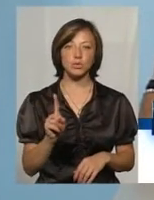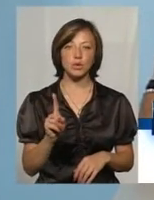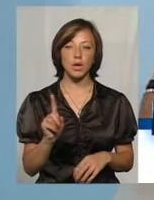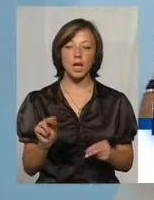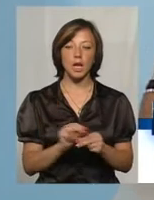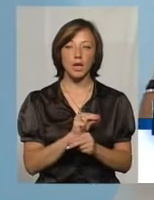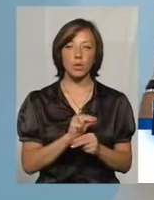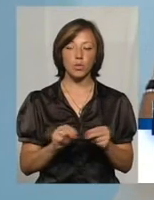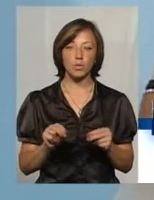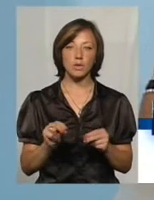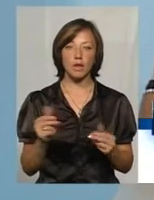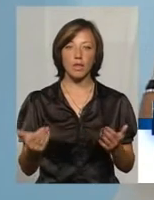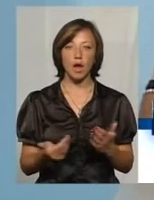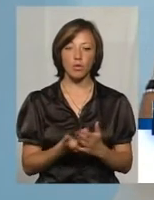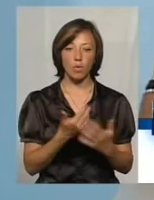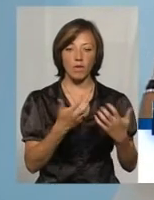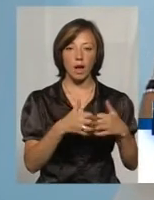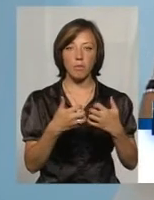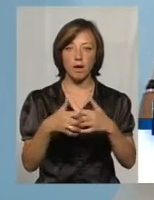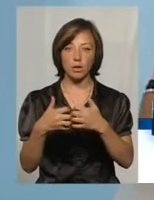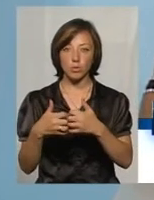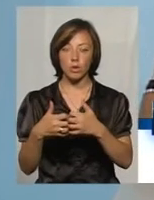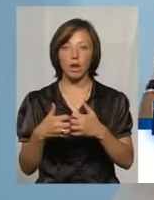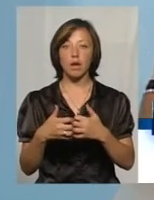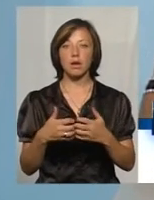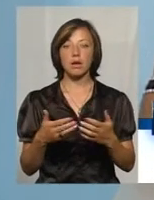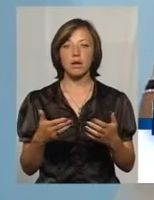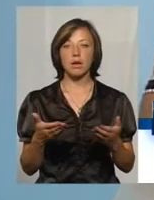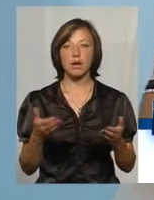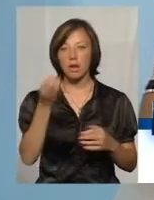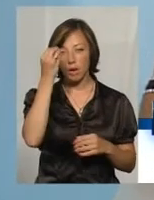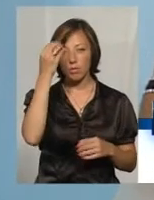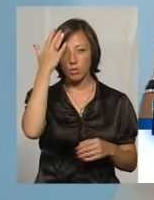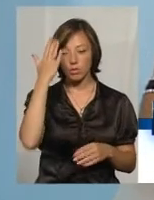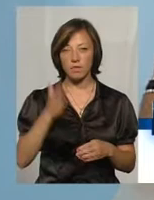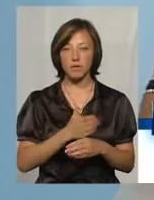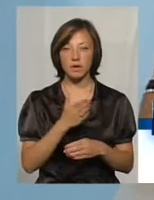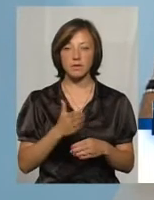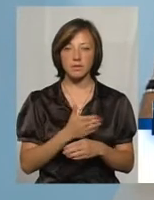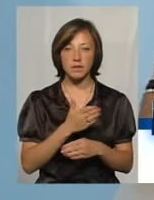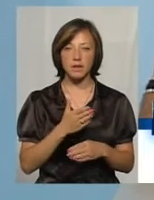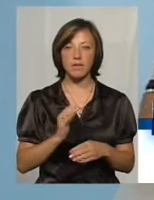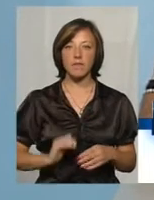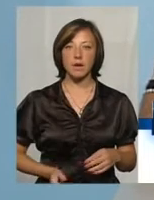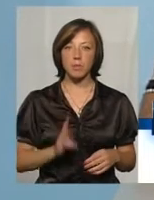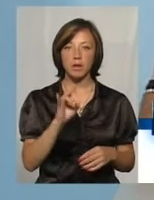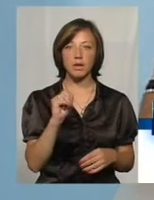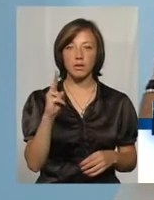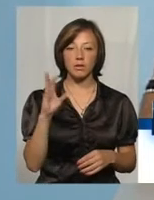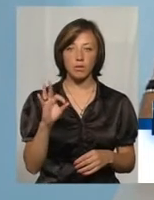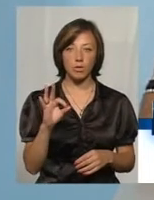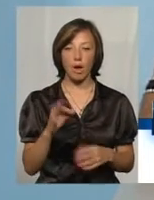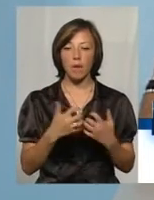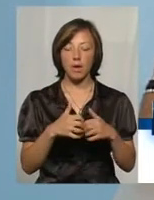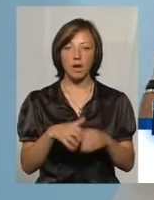лікується на нові діалізні апаратурі, апаратурі японського виробництва, фірма «Ніпро», апарата з труддіалу, які дозволяють